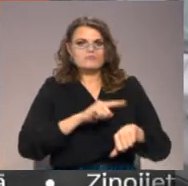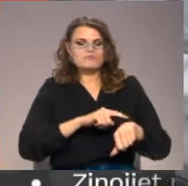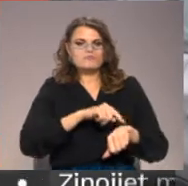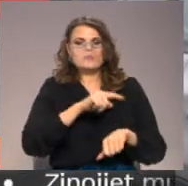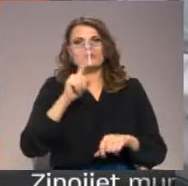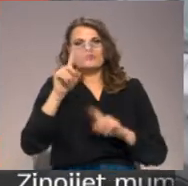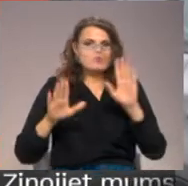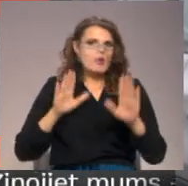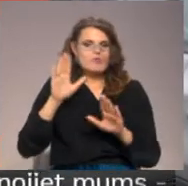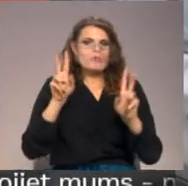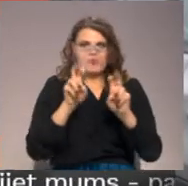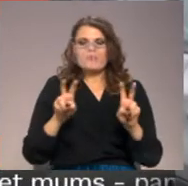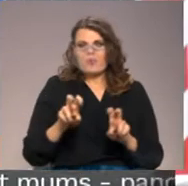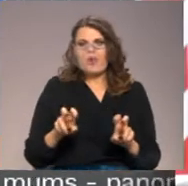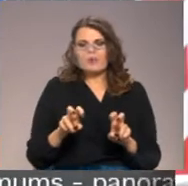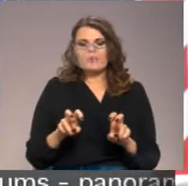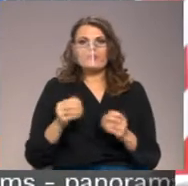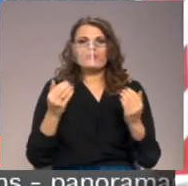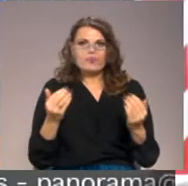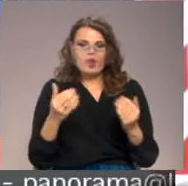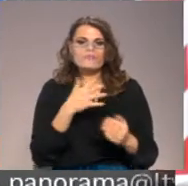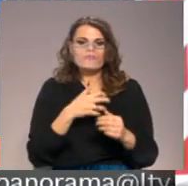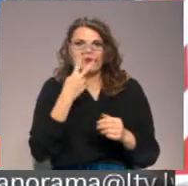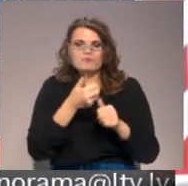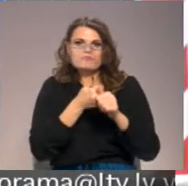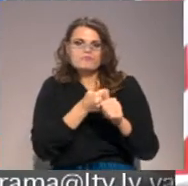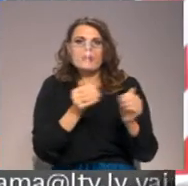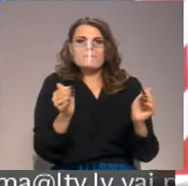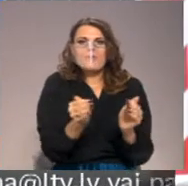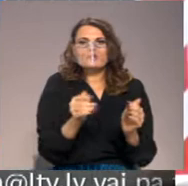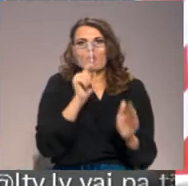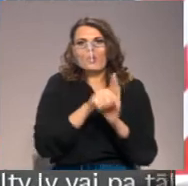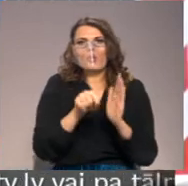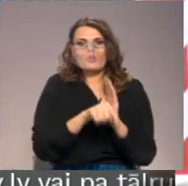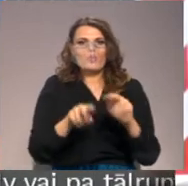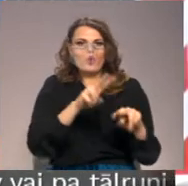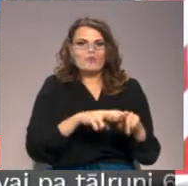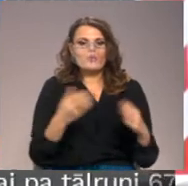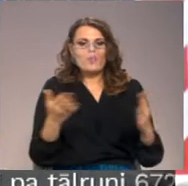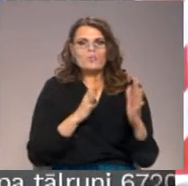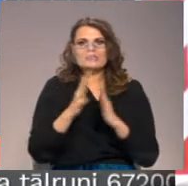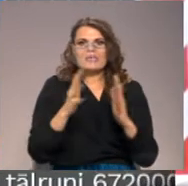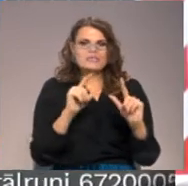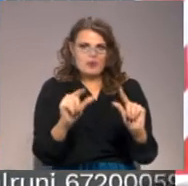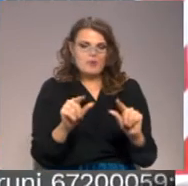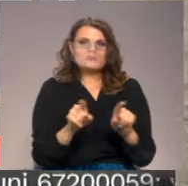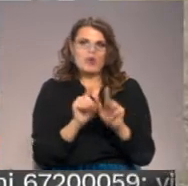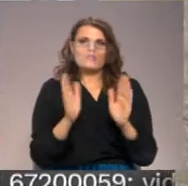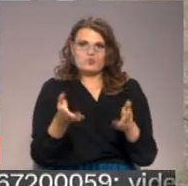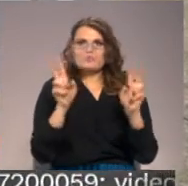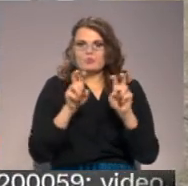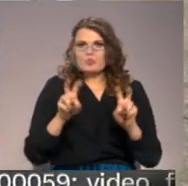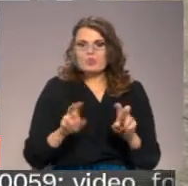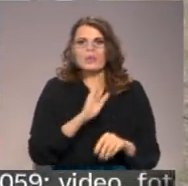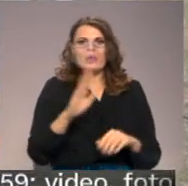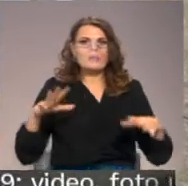stundās dienaktī. Šobrīd policijas darba pienākumos ir pieskatīts šos mazākos kontrolpunktus, pa kuriem nenotiek lielākās satiksmes plūsma. Katrās brīvdienās